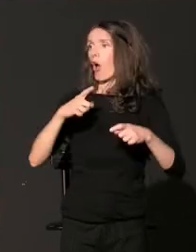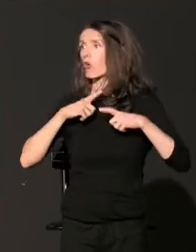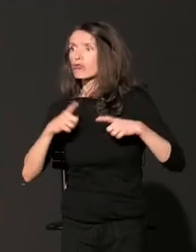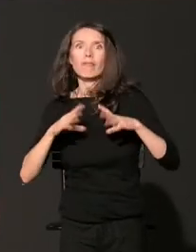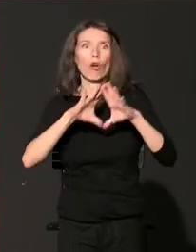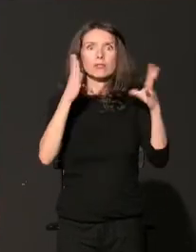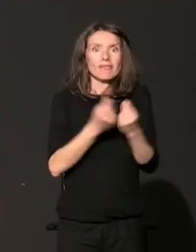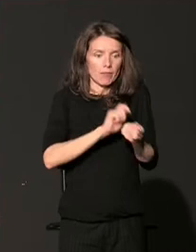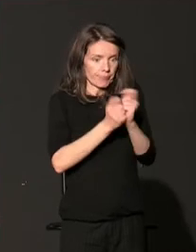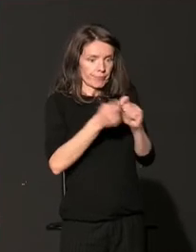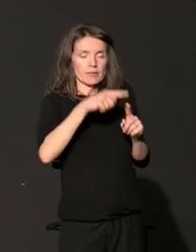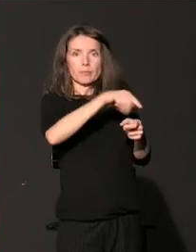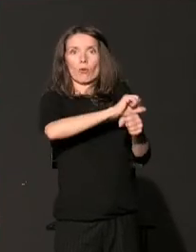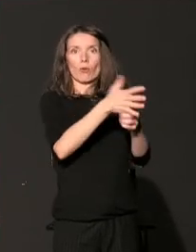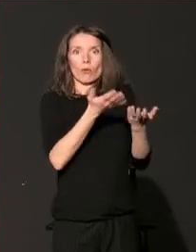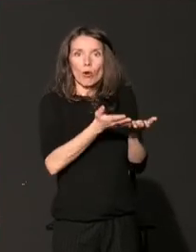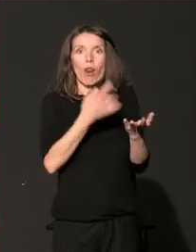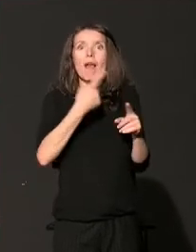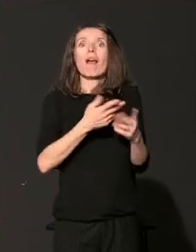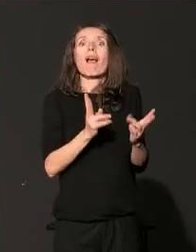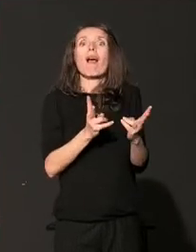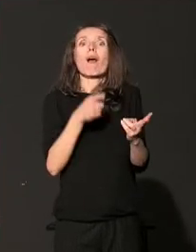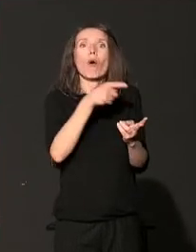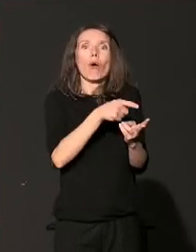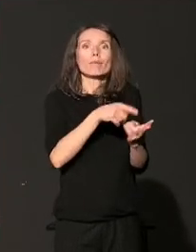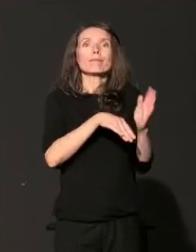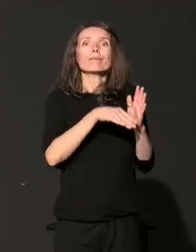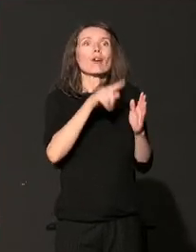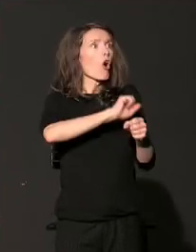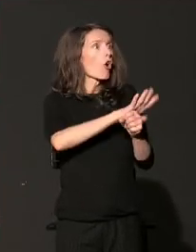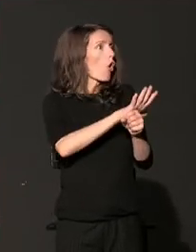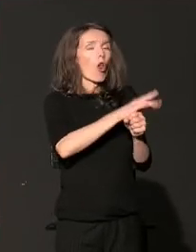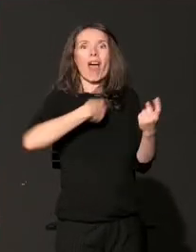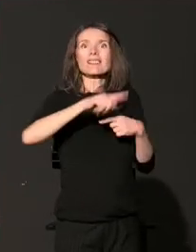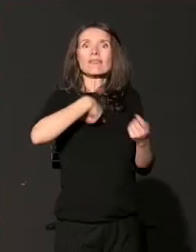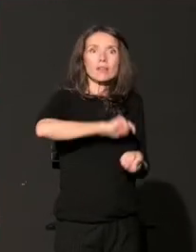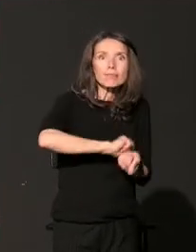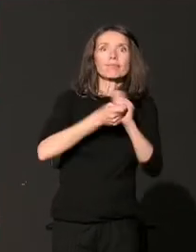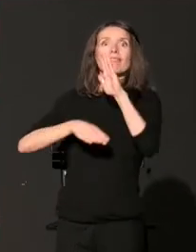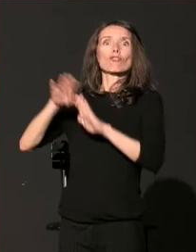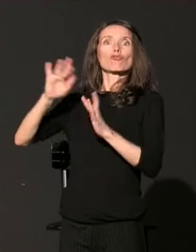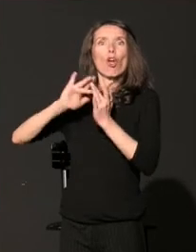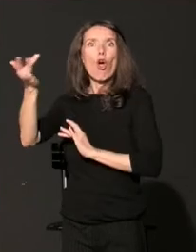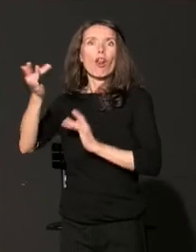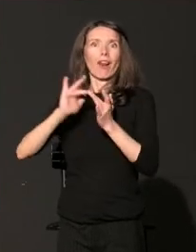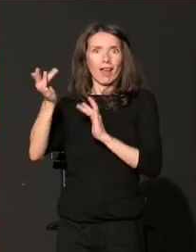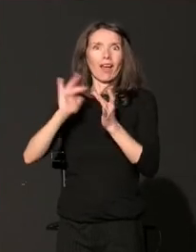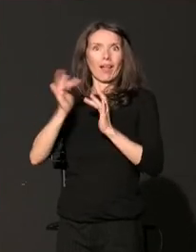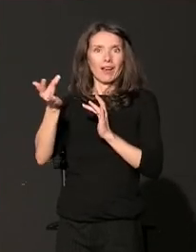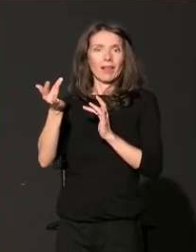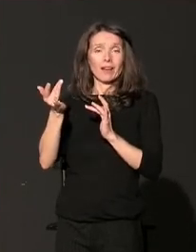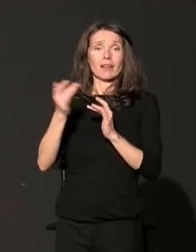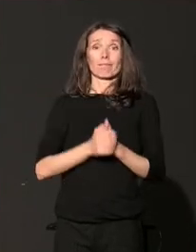veliki deo svakodnevnih kontakata nastavimo da ostvarujemo u ovom online svetu, a zbog čega nas i sada uglavnom